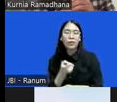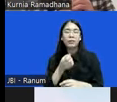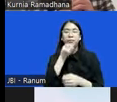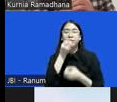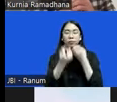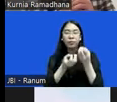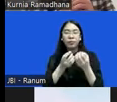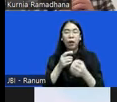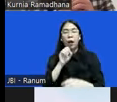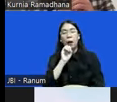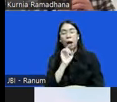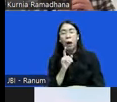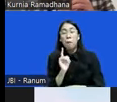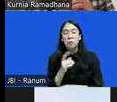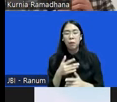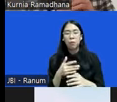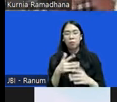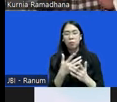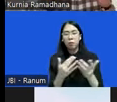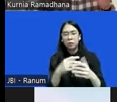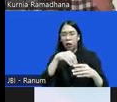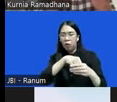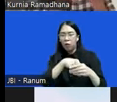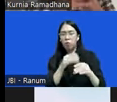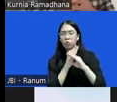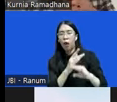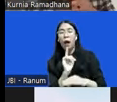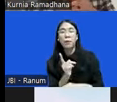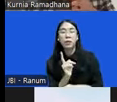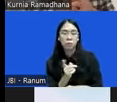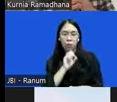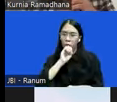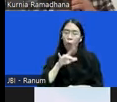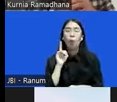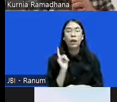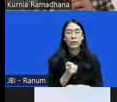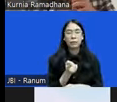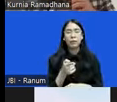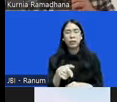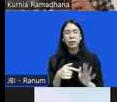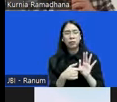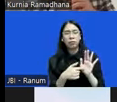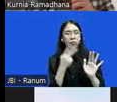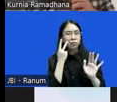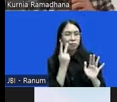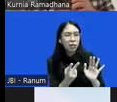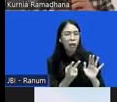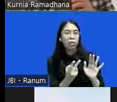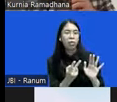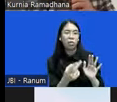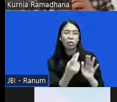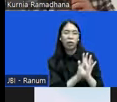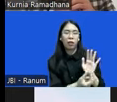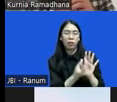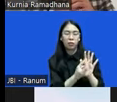mengapa usul masyarakat itu ditolak. Hal ini yang sama sekali tidak terlihat dari RUU